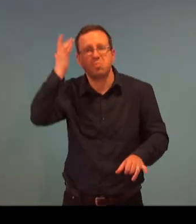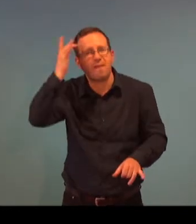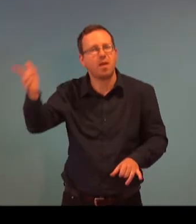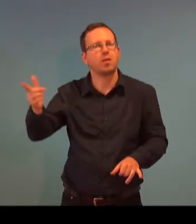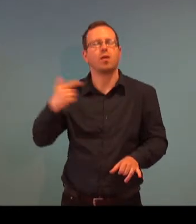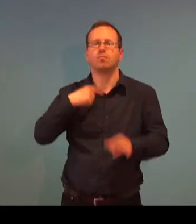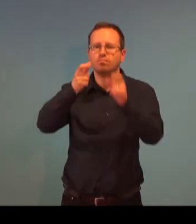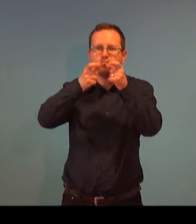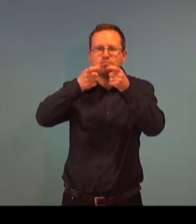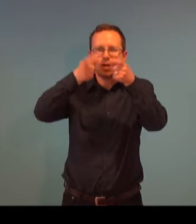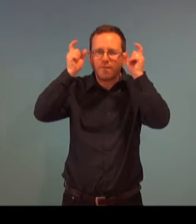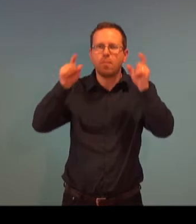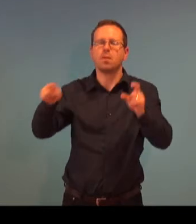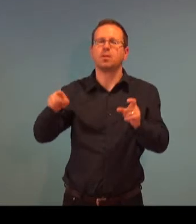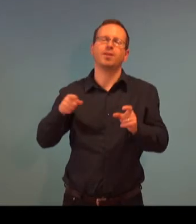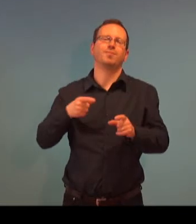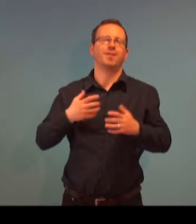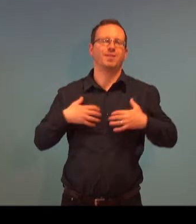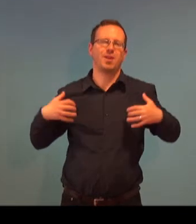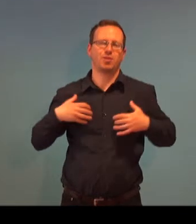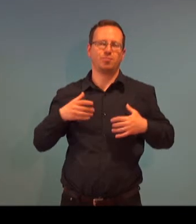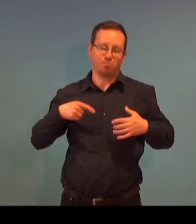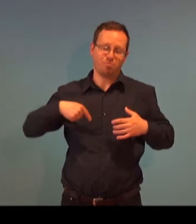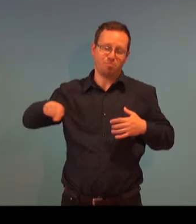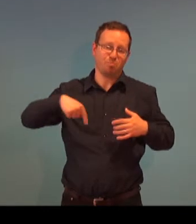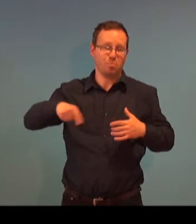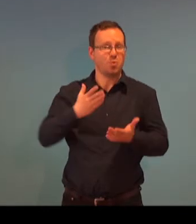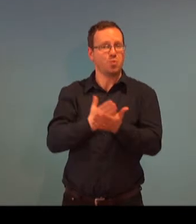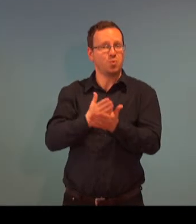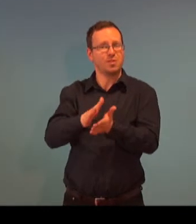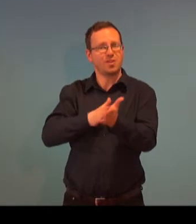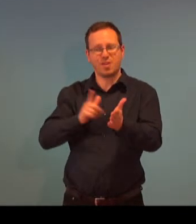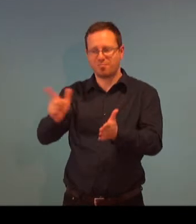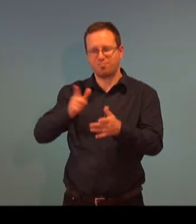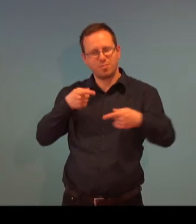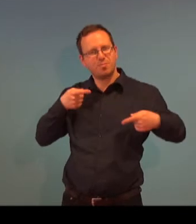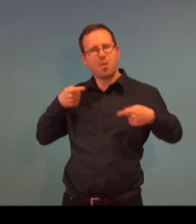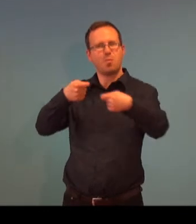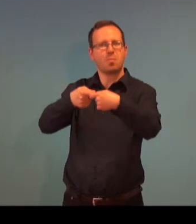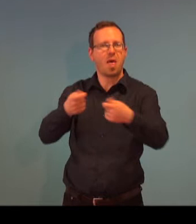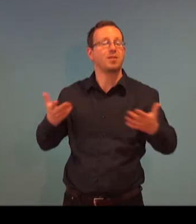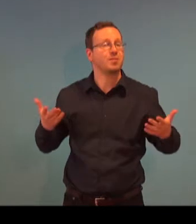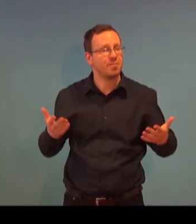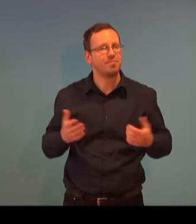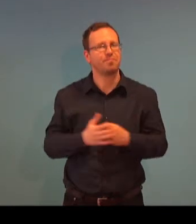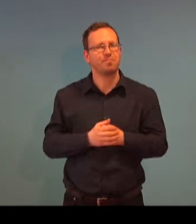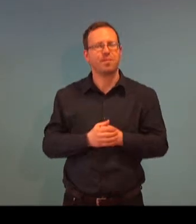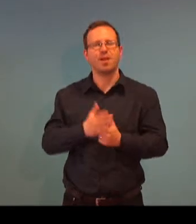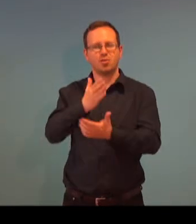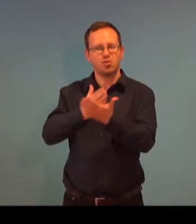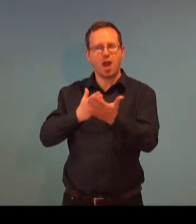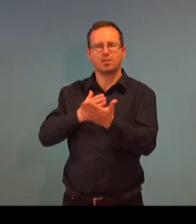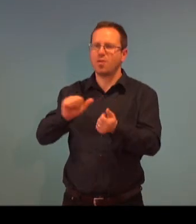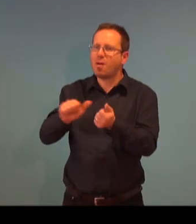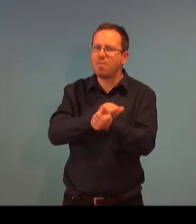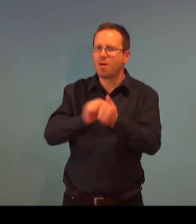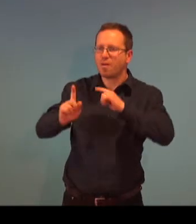pracovat a že by mohli pracovat v takovéhle firmě a v takovémhle pracovním kolektivu. Takže o to víc nás těší, že někteří z